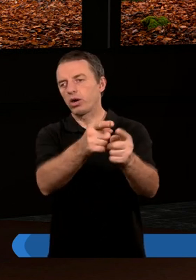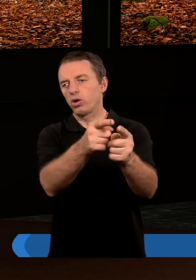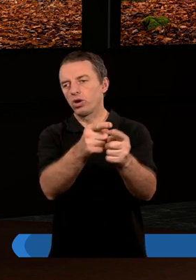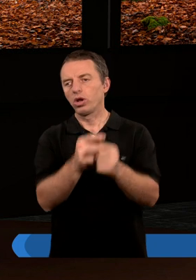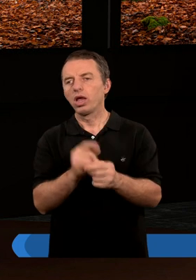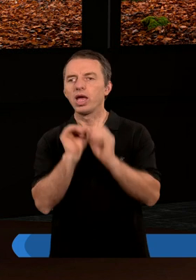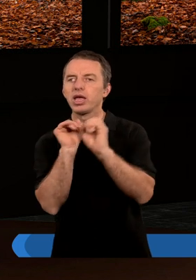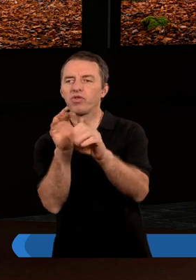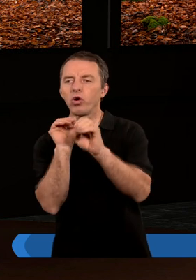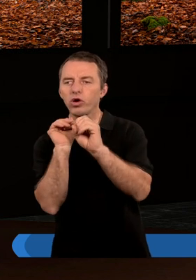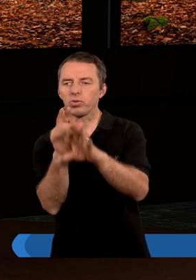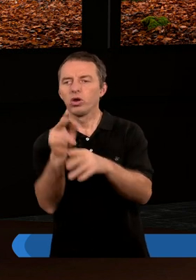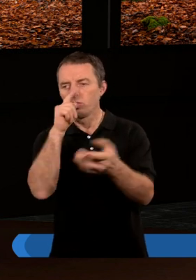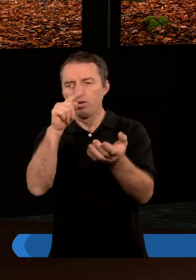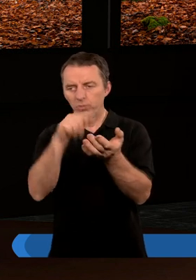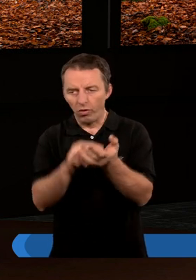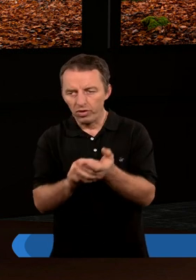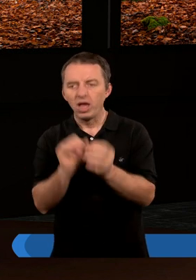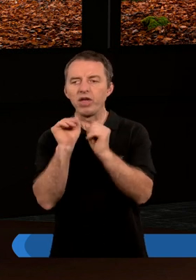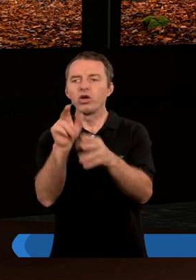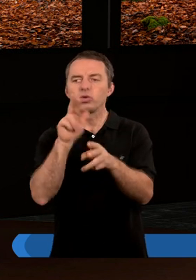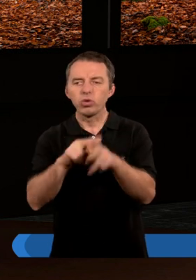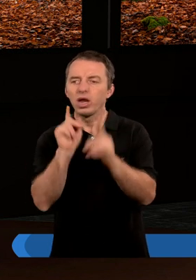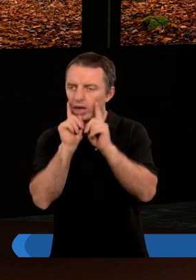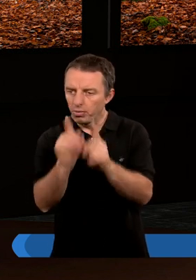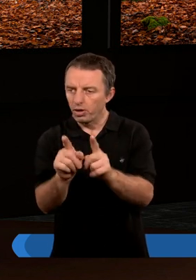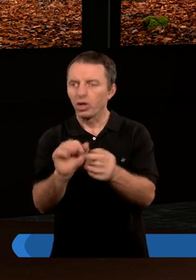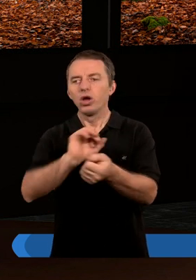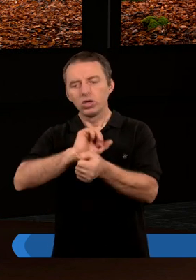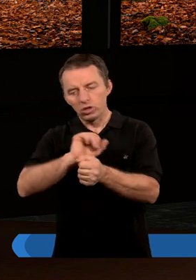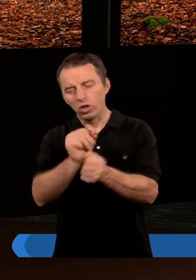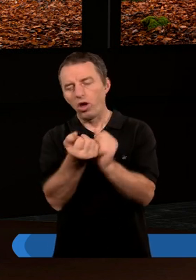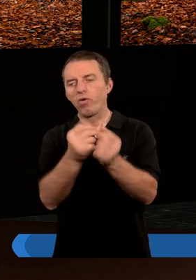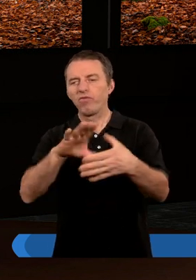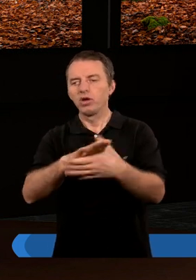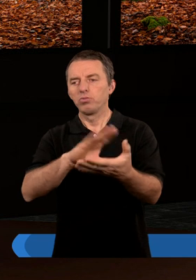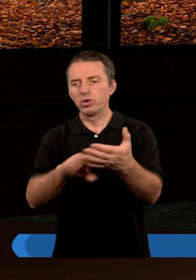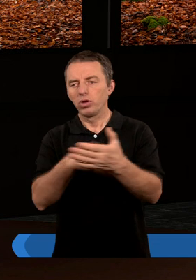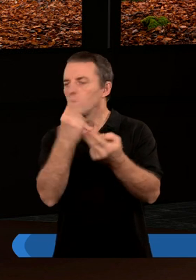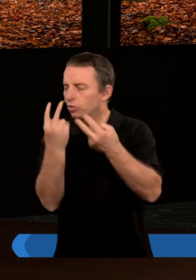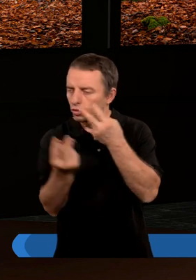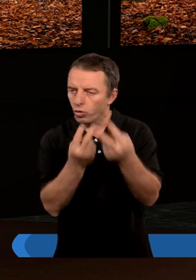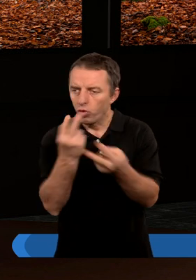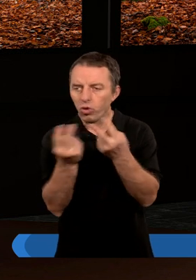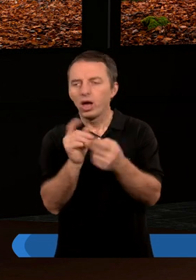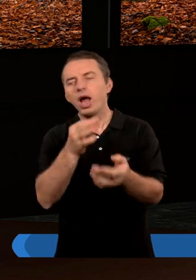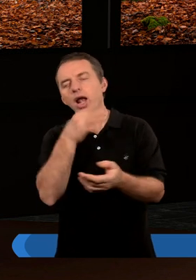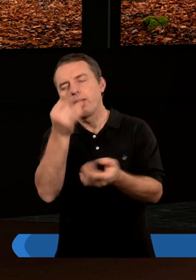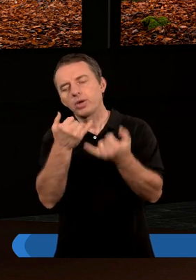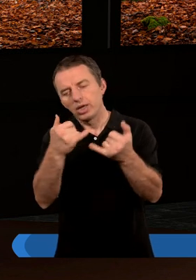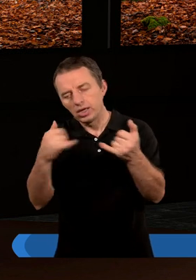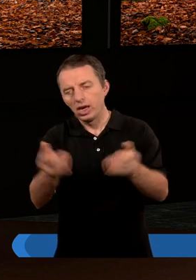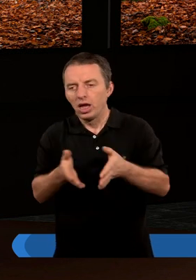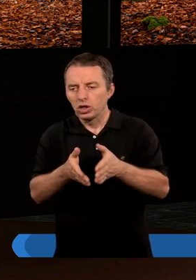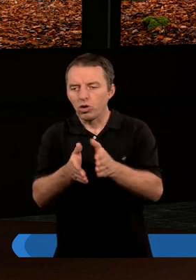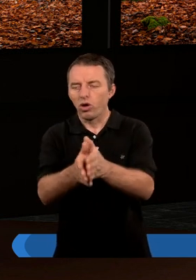tych właśnie informacji, o których mówiliśmy, informacji, którymi tak naprawdę jest całe Pismo Święte i szuka lepszej,